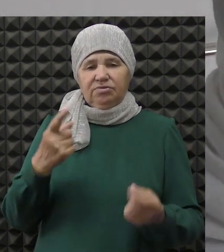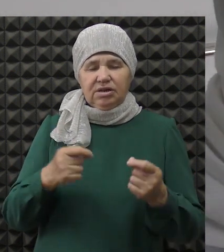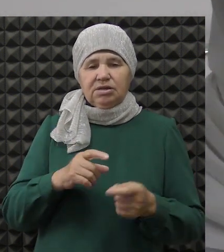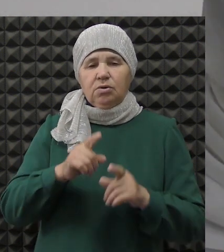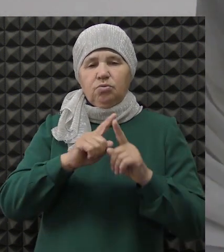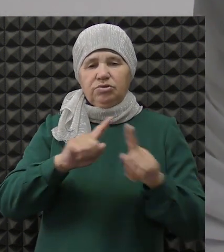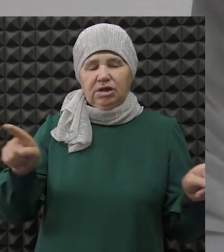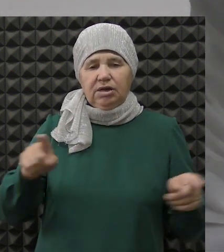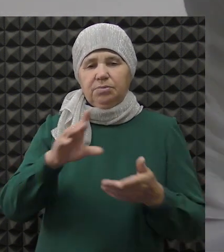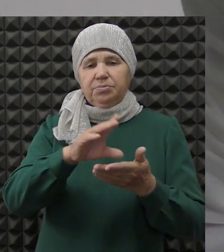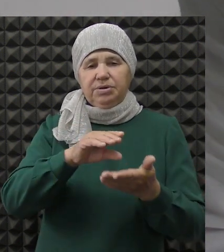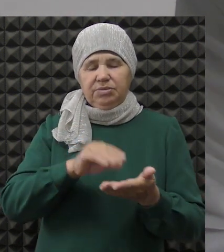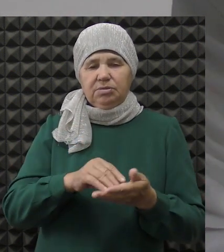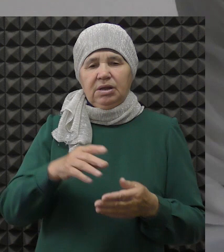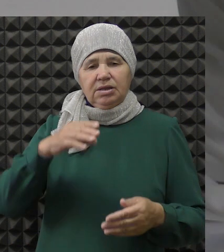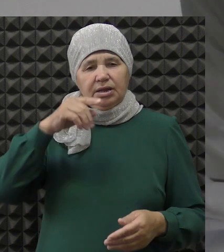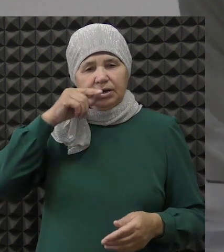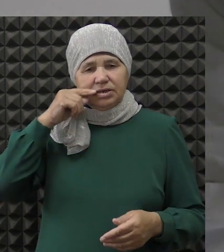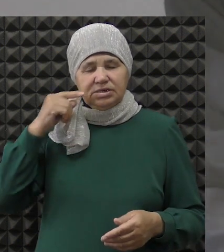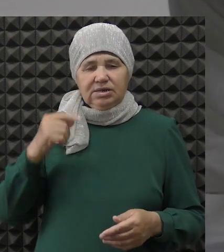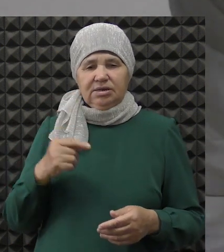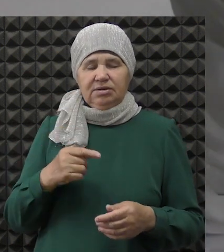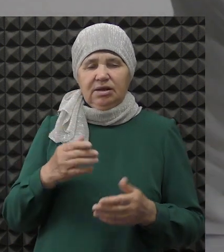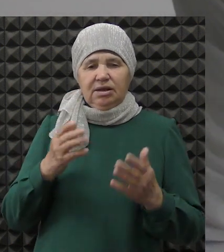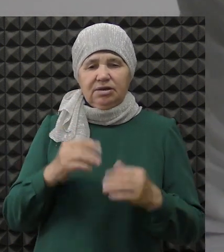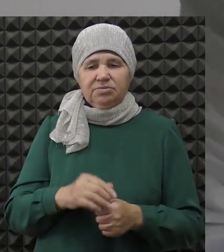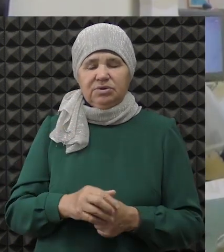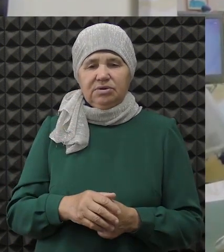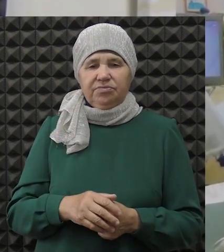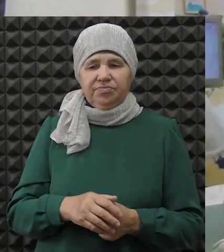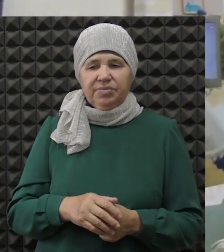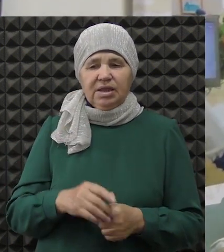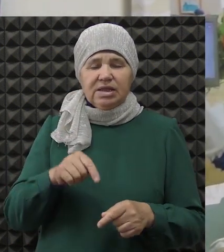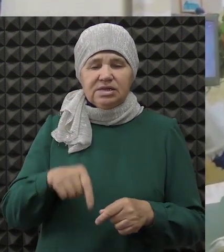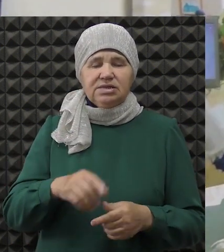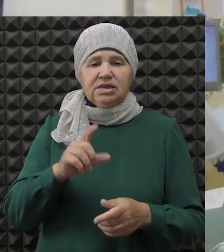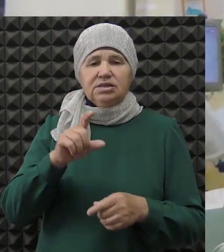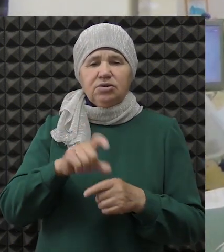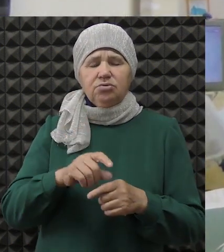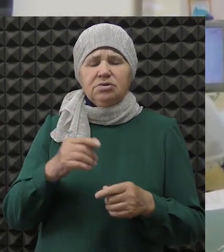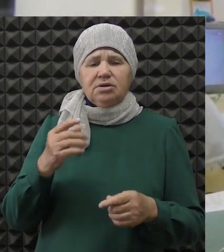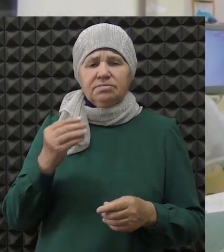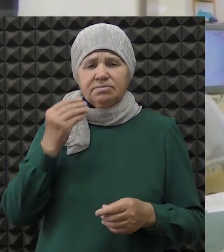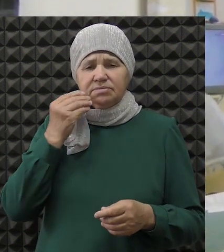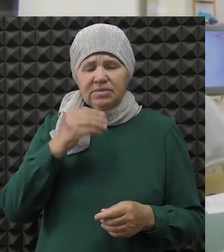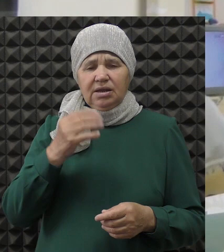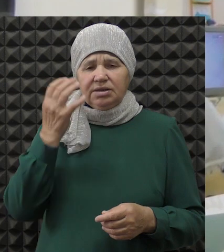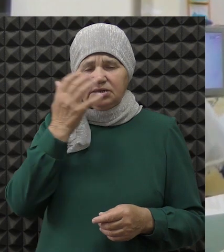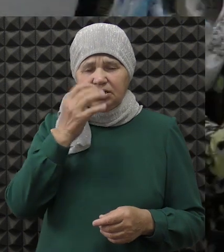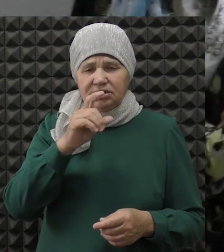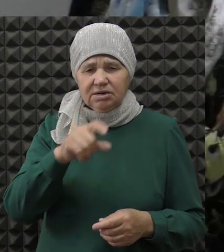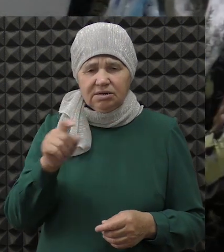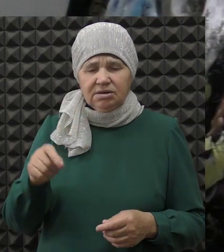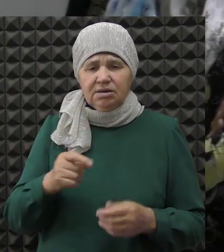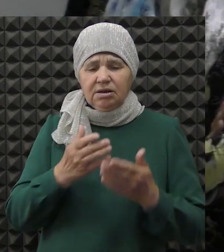является уникальным примером не только для России, даже для мира, аль-хамду лиллях. Здесь люди, машаллах, незрячие